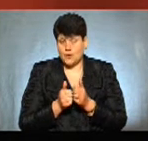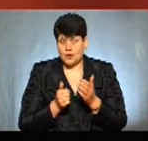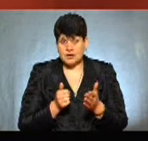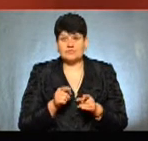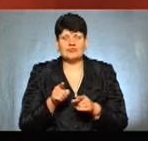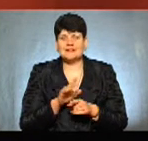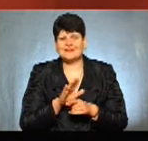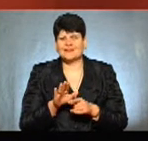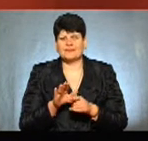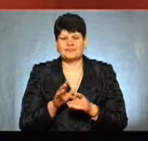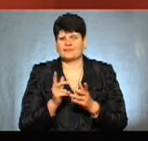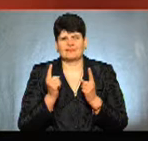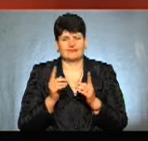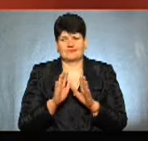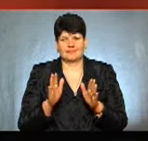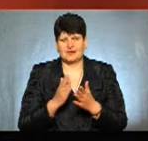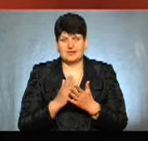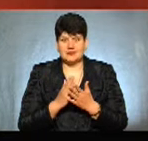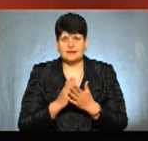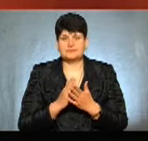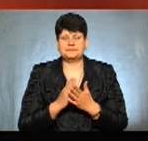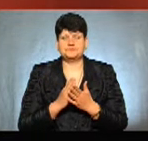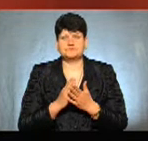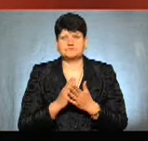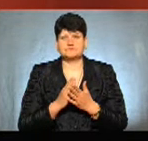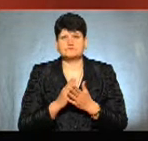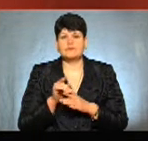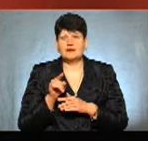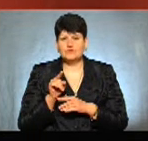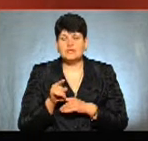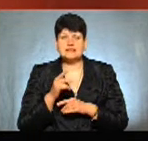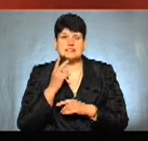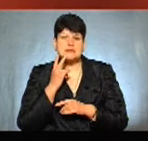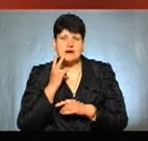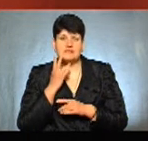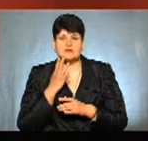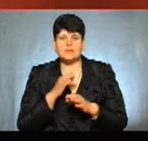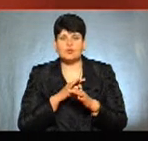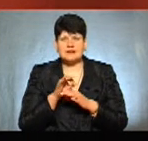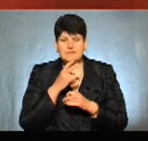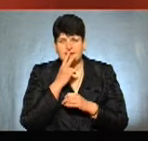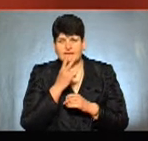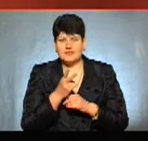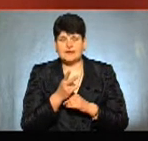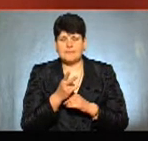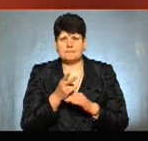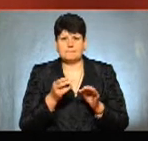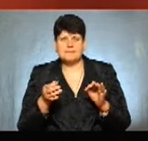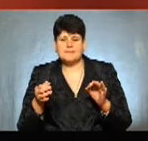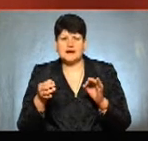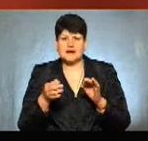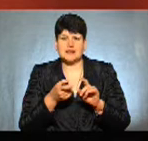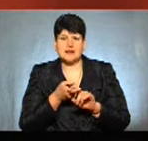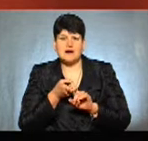вони там незначні є, такі моменти. І вони завжди, по схемі видно, більш така притягательна, там, де